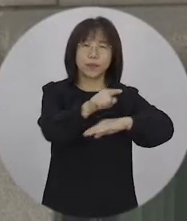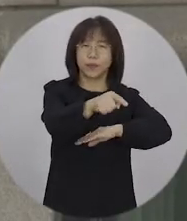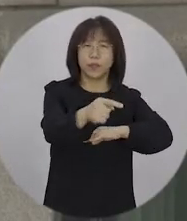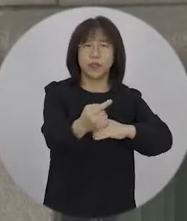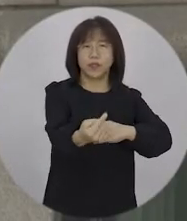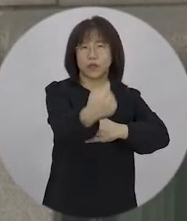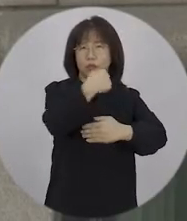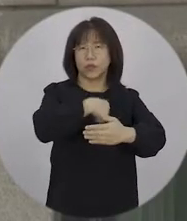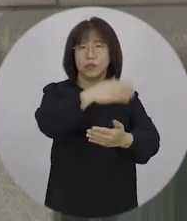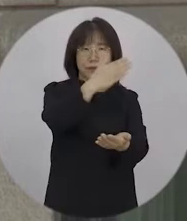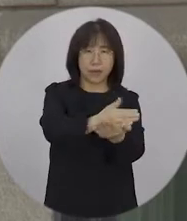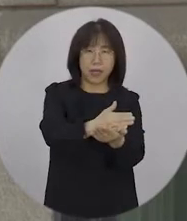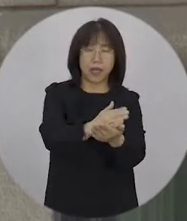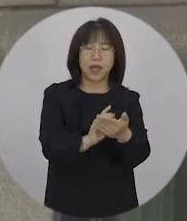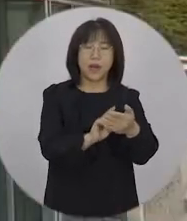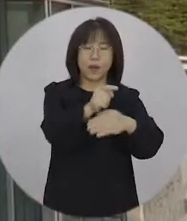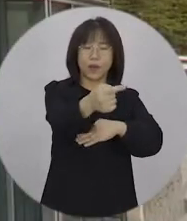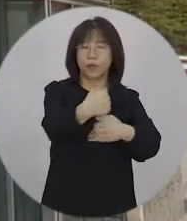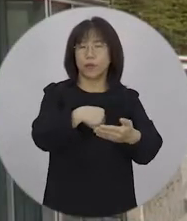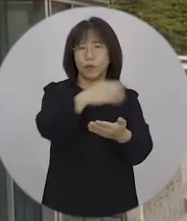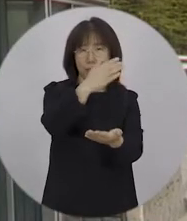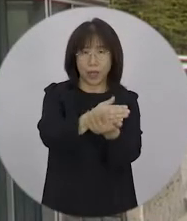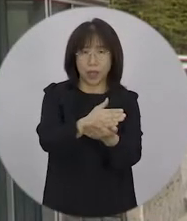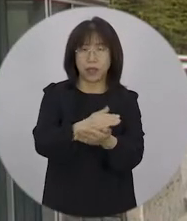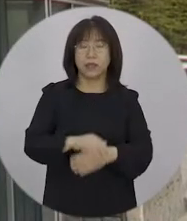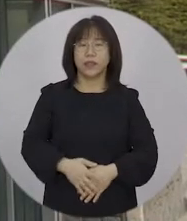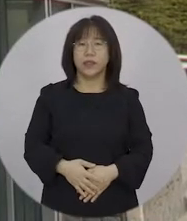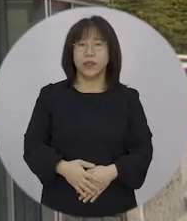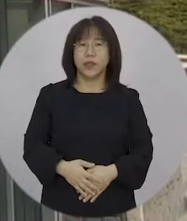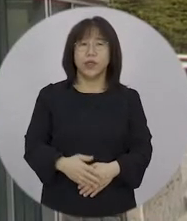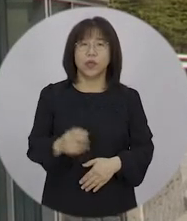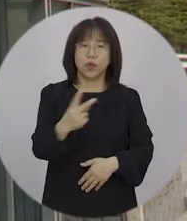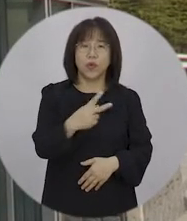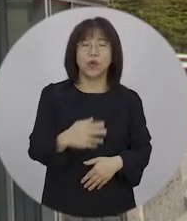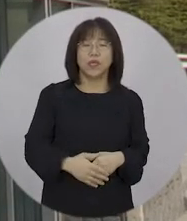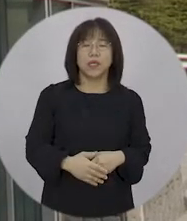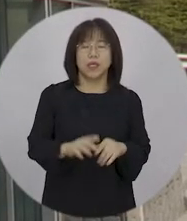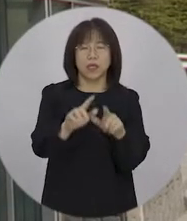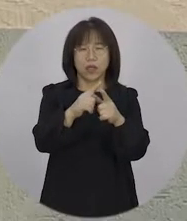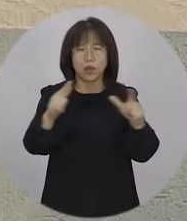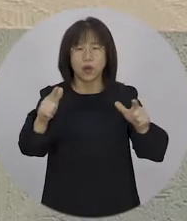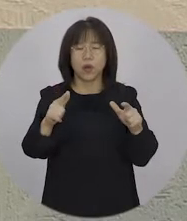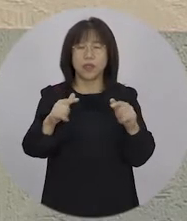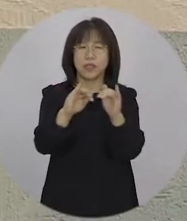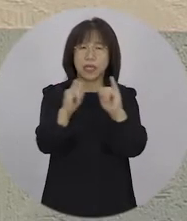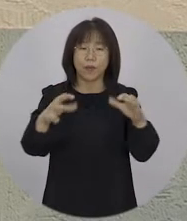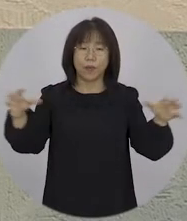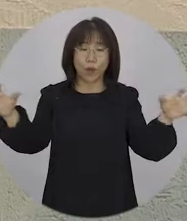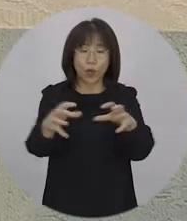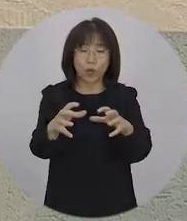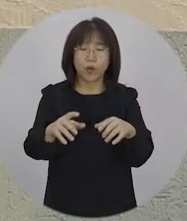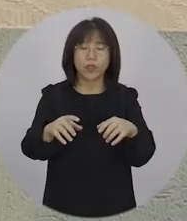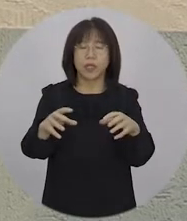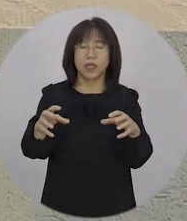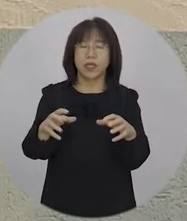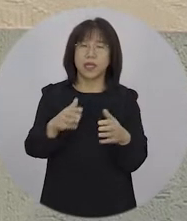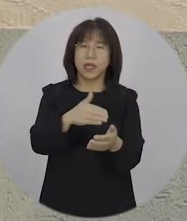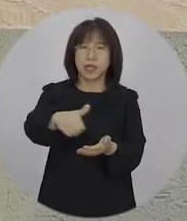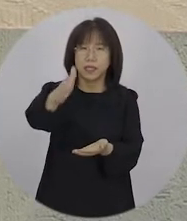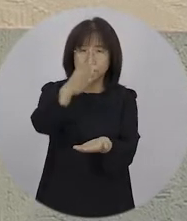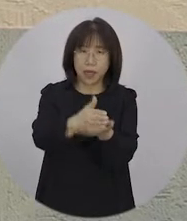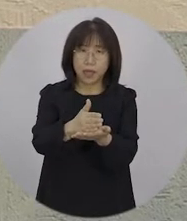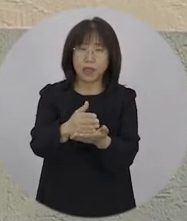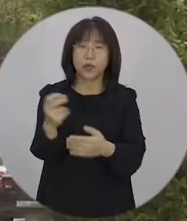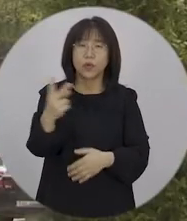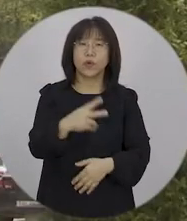외박과 외출을 금지하고 요양시설 종사자 전원에게 다중이용시설 이용을 금지할 것을 강력 권고합니다.